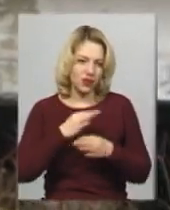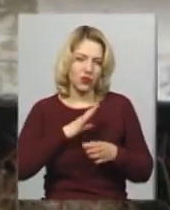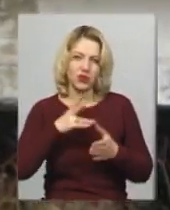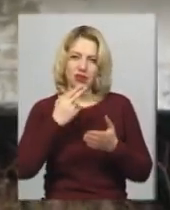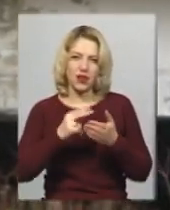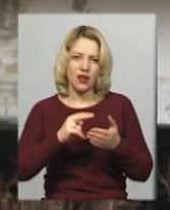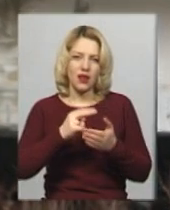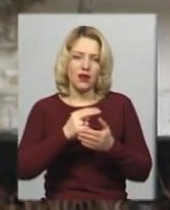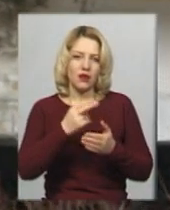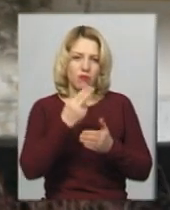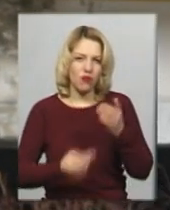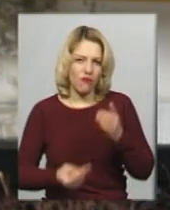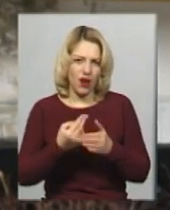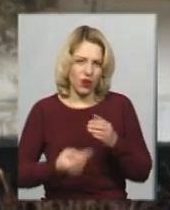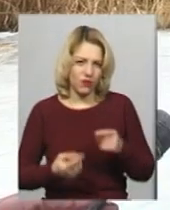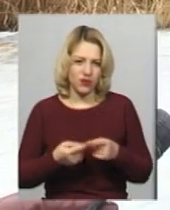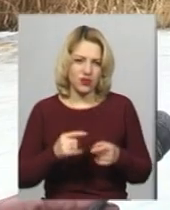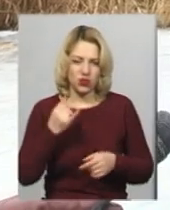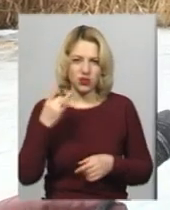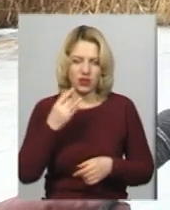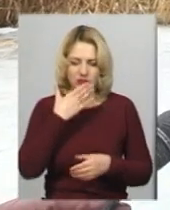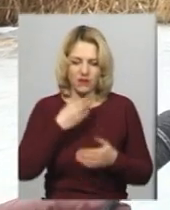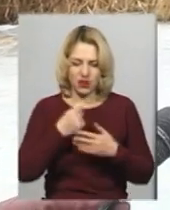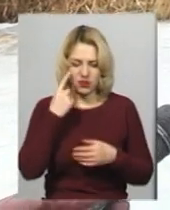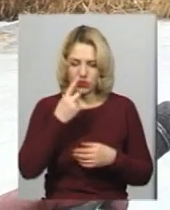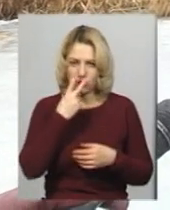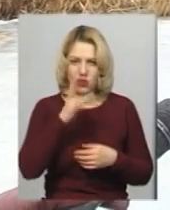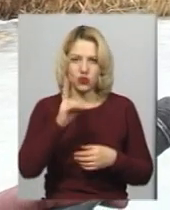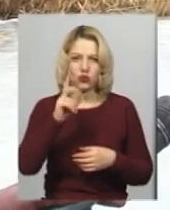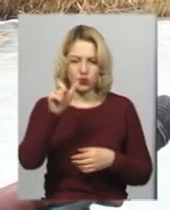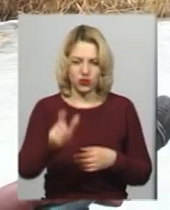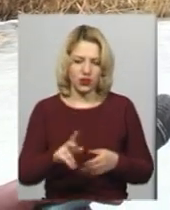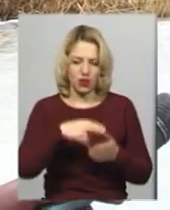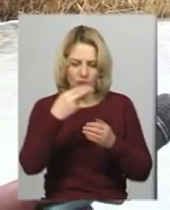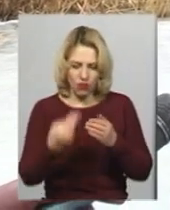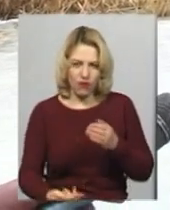Григорій Юхимович розповідає, один раз на власні очі бачив того, хто провалився під лід.